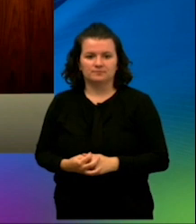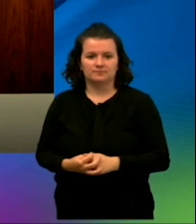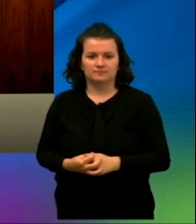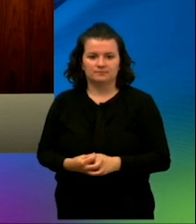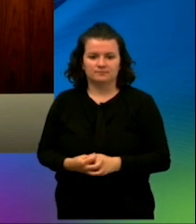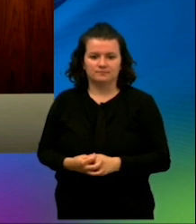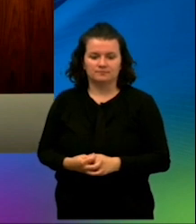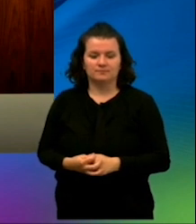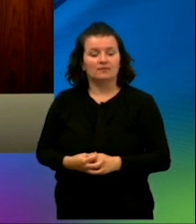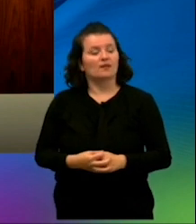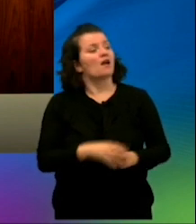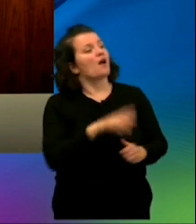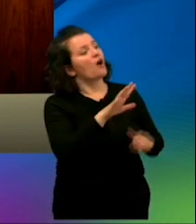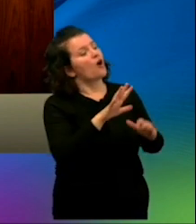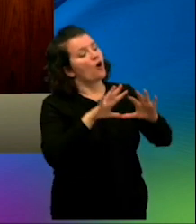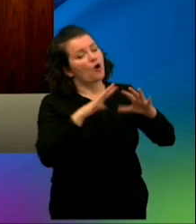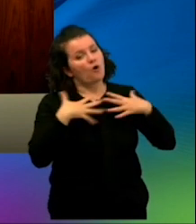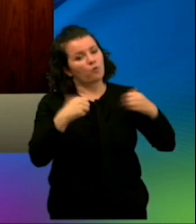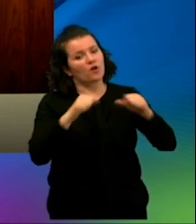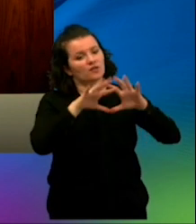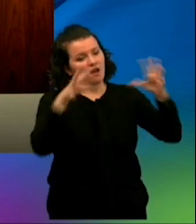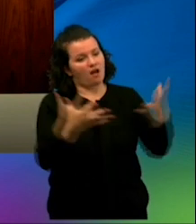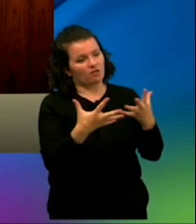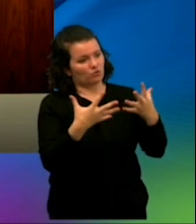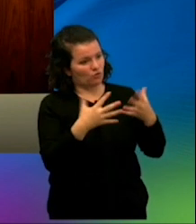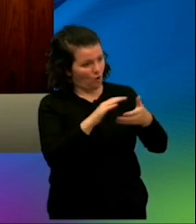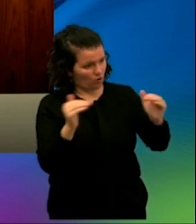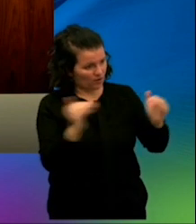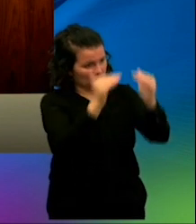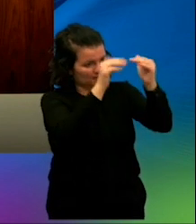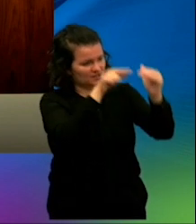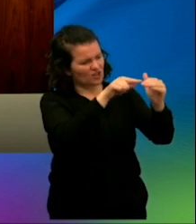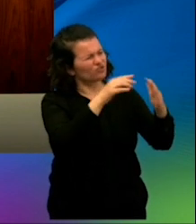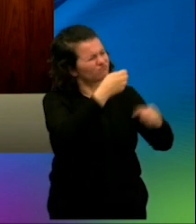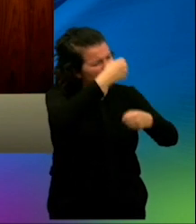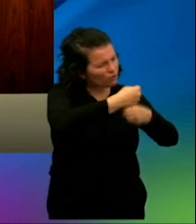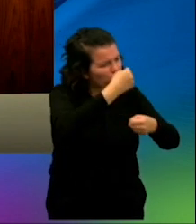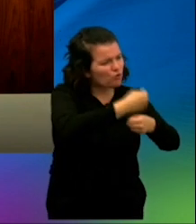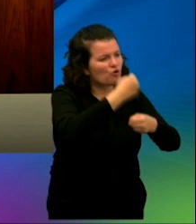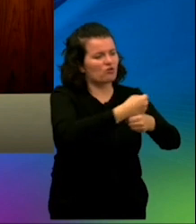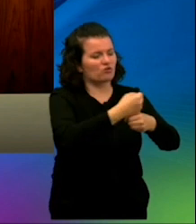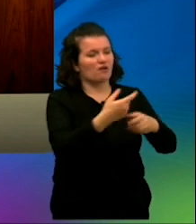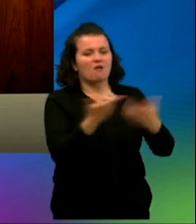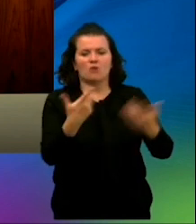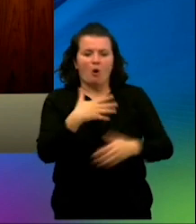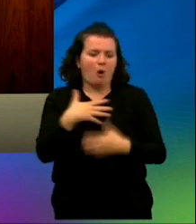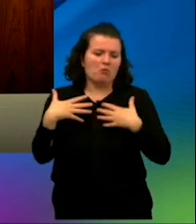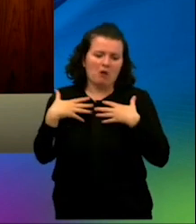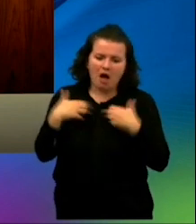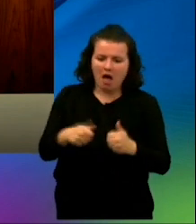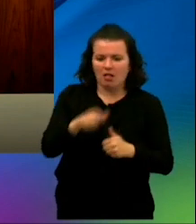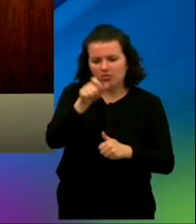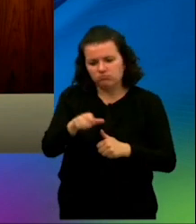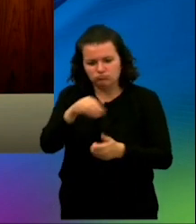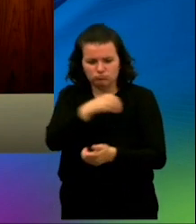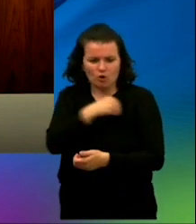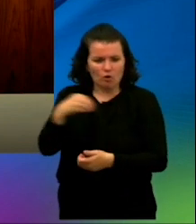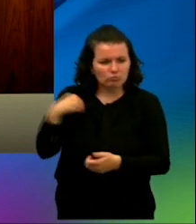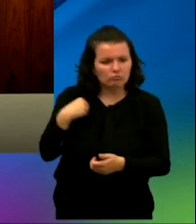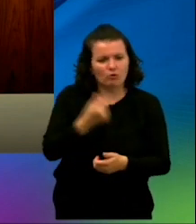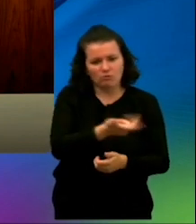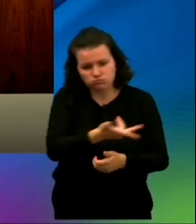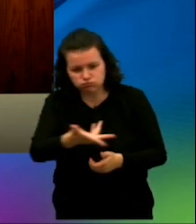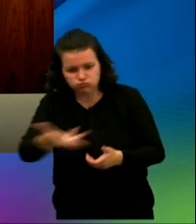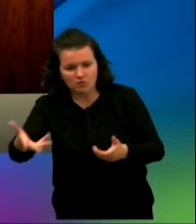وبتضحيات جميع مهني الصحة عبر كل أرجاء العالم من أجل ضمان صحة